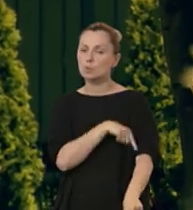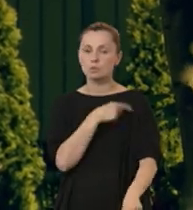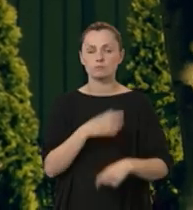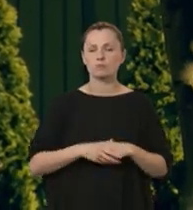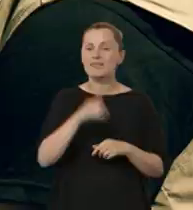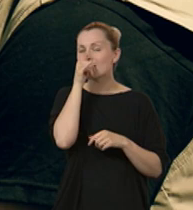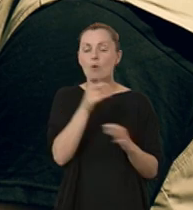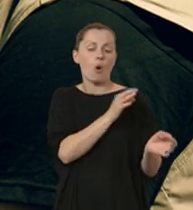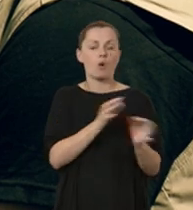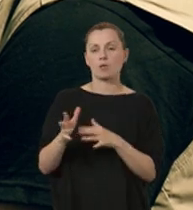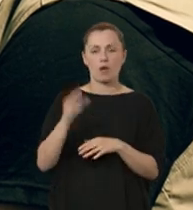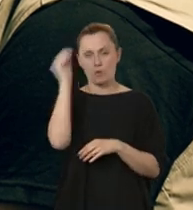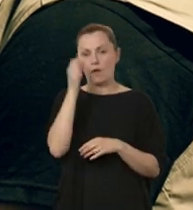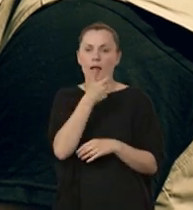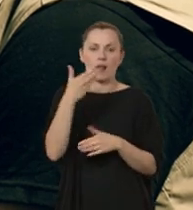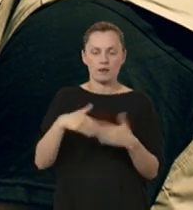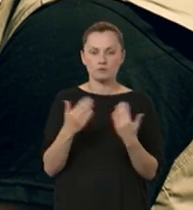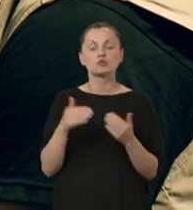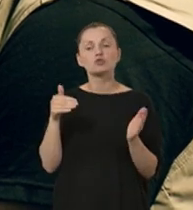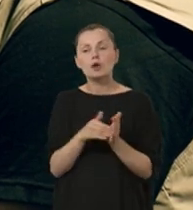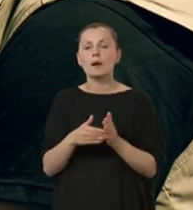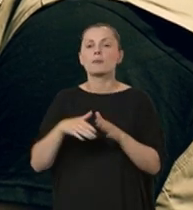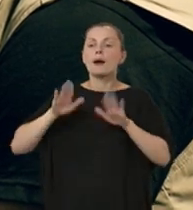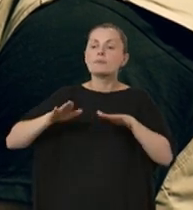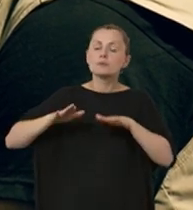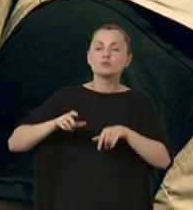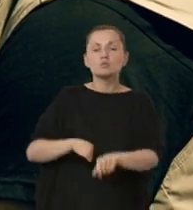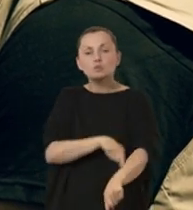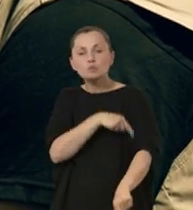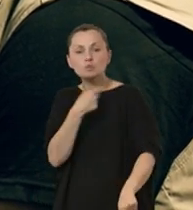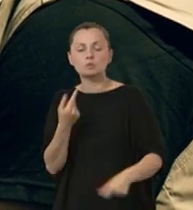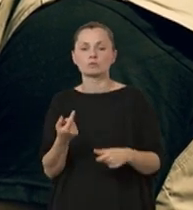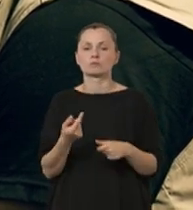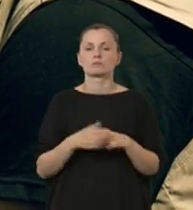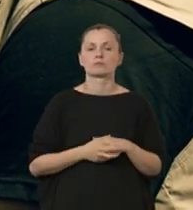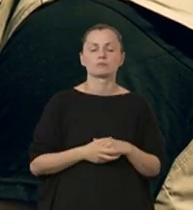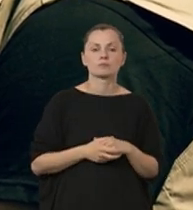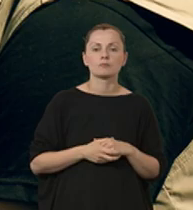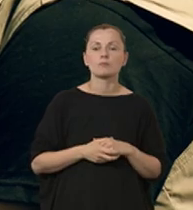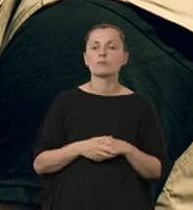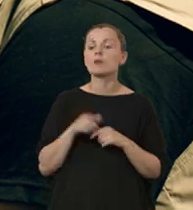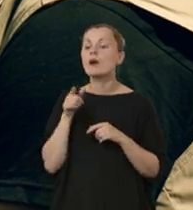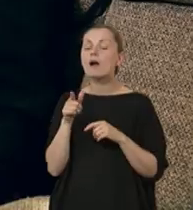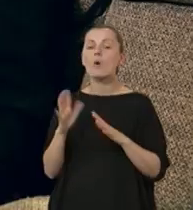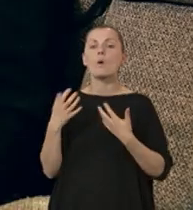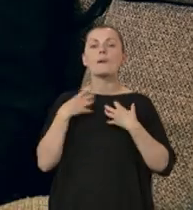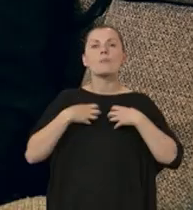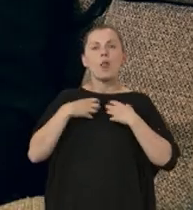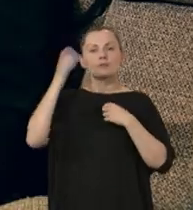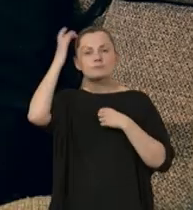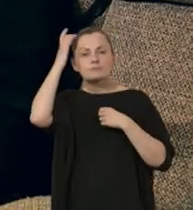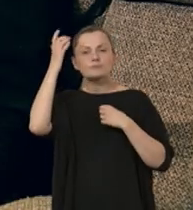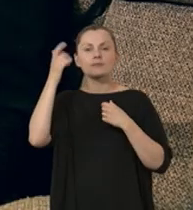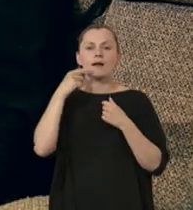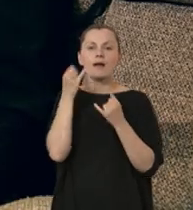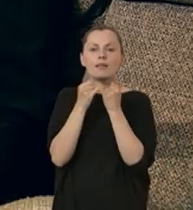długotrwały. Nie da się nauczyć tego w parę dni, ale trzeba być ze sobą przez ten dłuższy czas. Efekt jest taki, że ten czynnik biologiczny X,